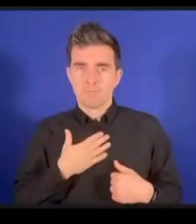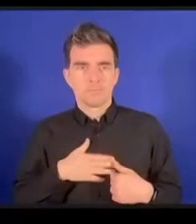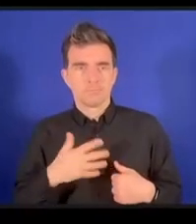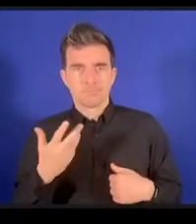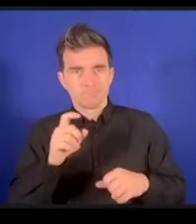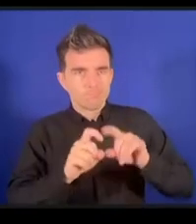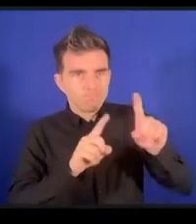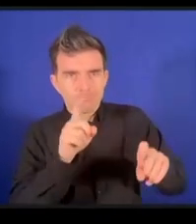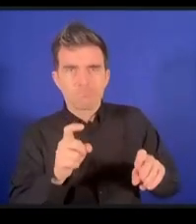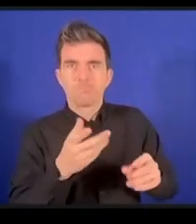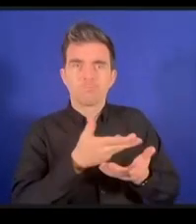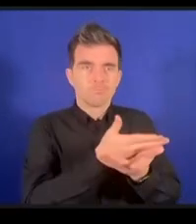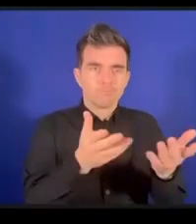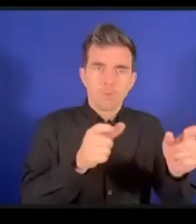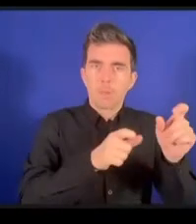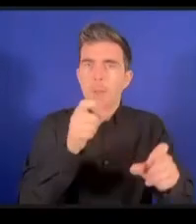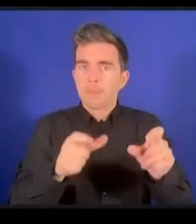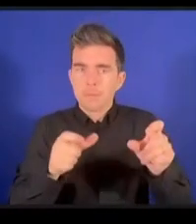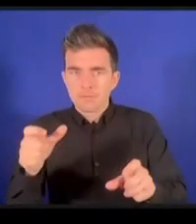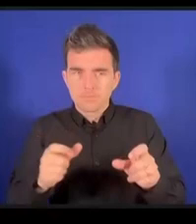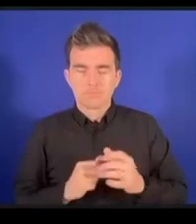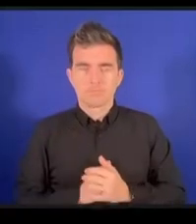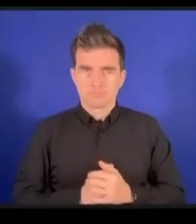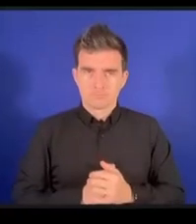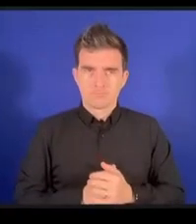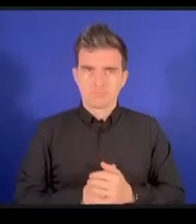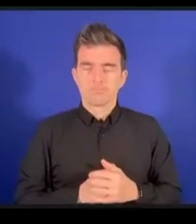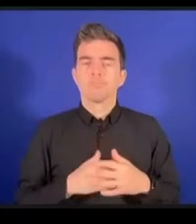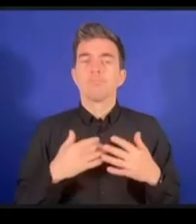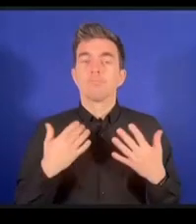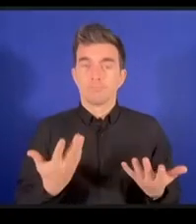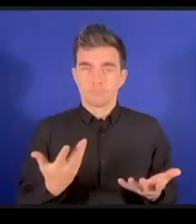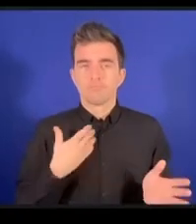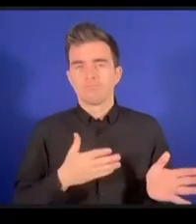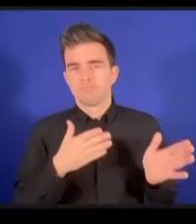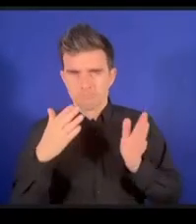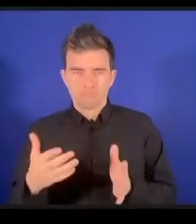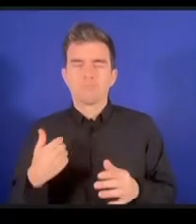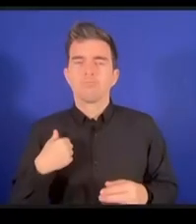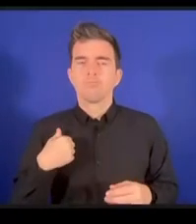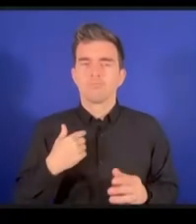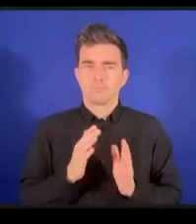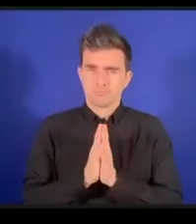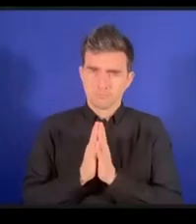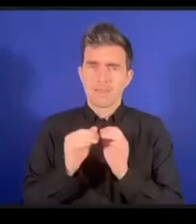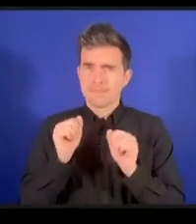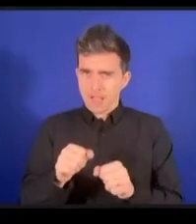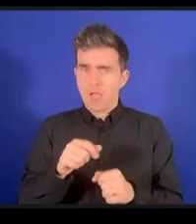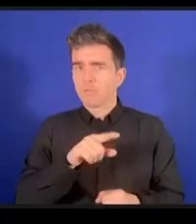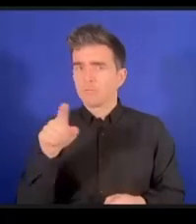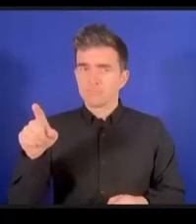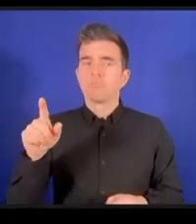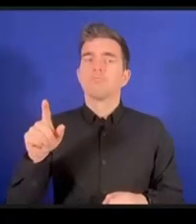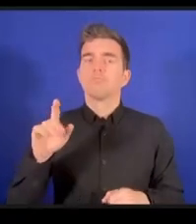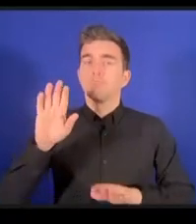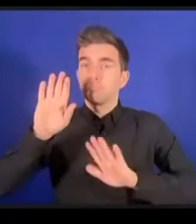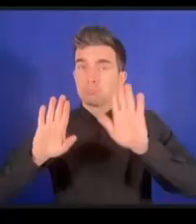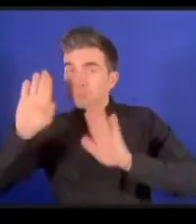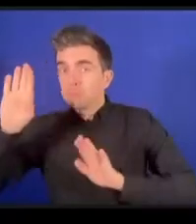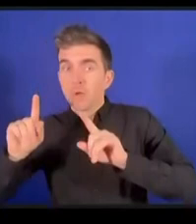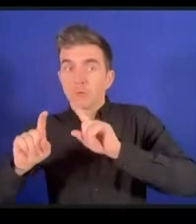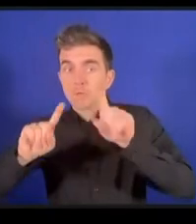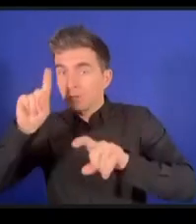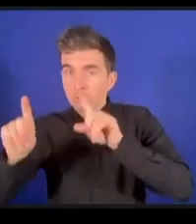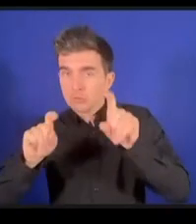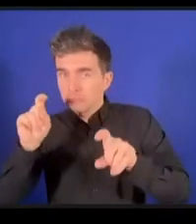の参加者の方から質問を受けますということで質問がある方はダイナミックコアリーションへの質問をなさってください